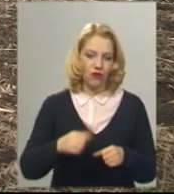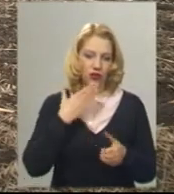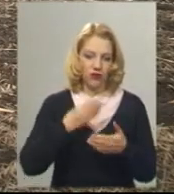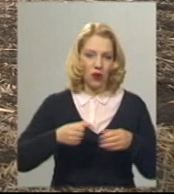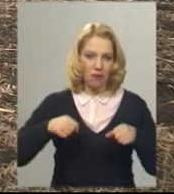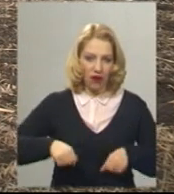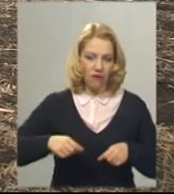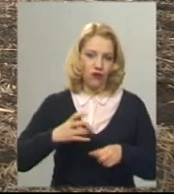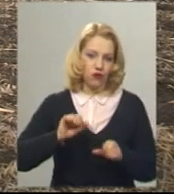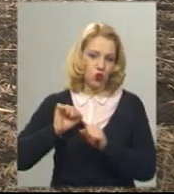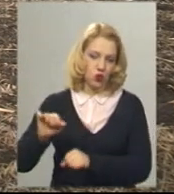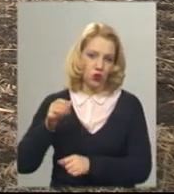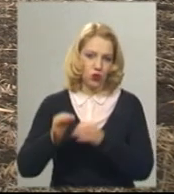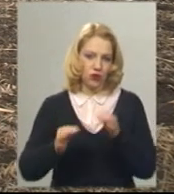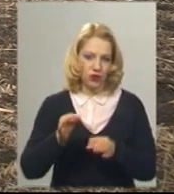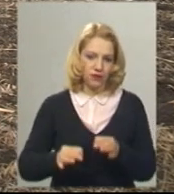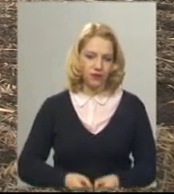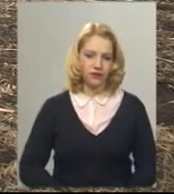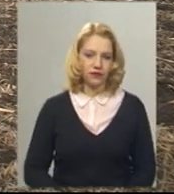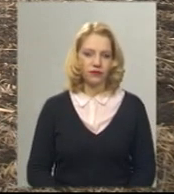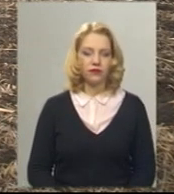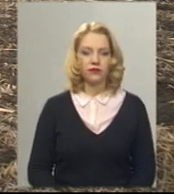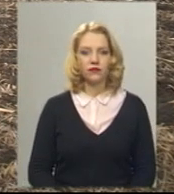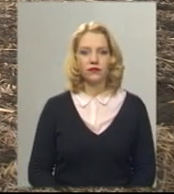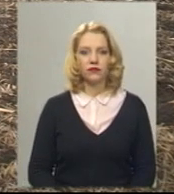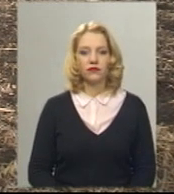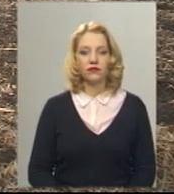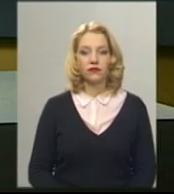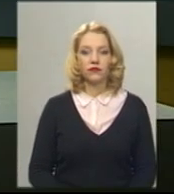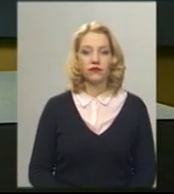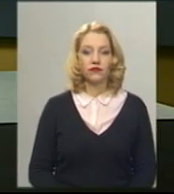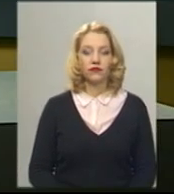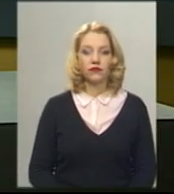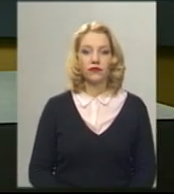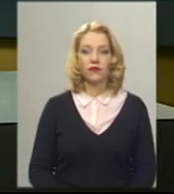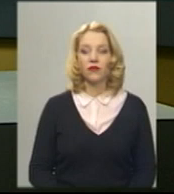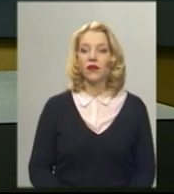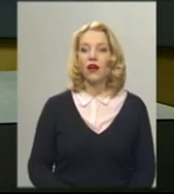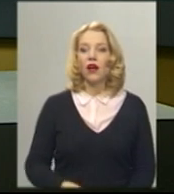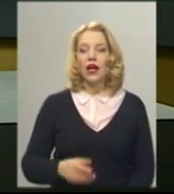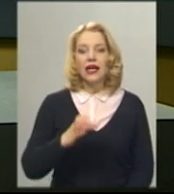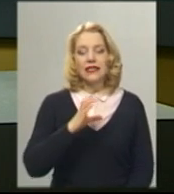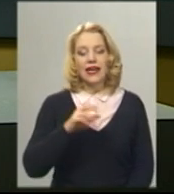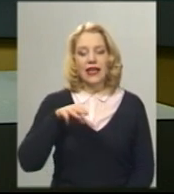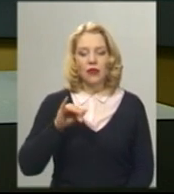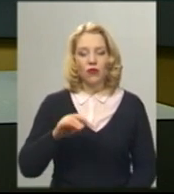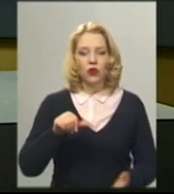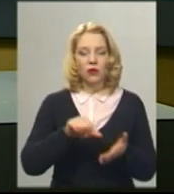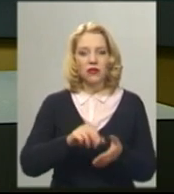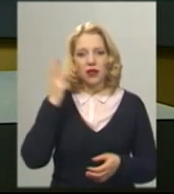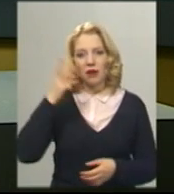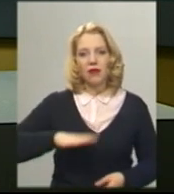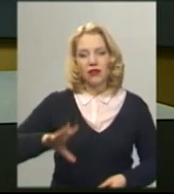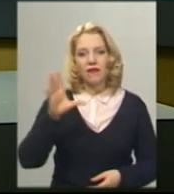Неляш Пулак, Олександр Горішевський, новини на Суспільному, Хмельниччина. Сергій Тимофійко представить Хмельниччину на